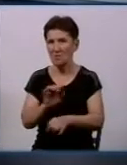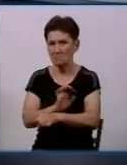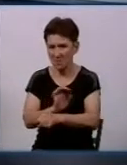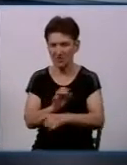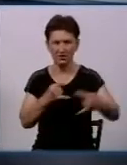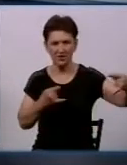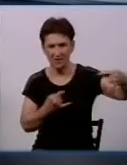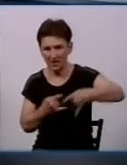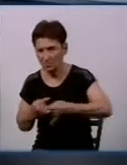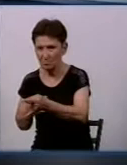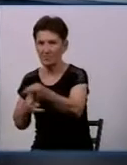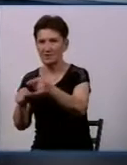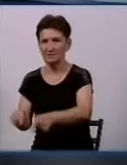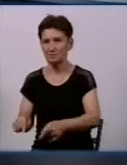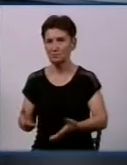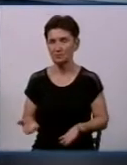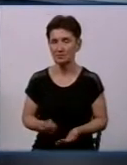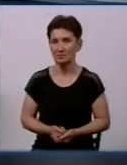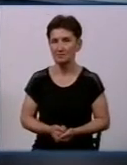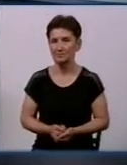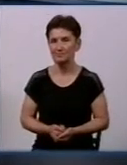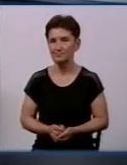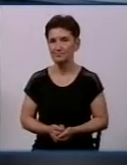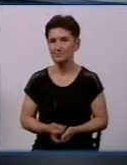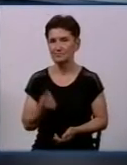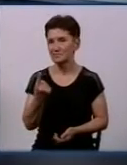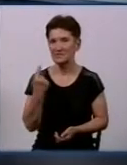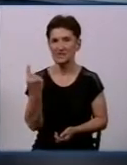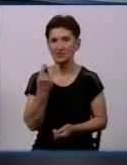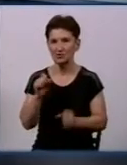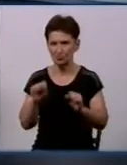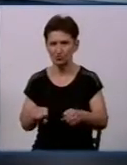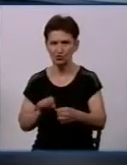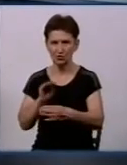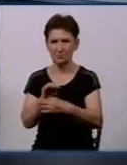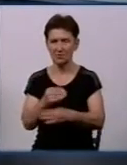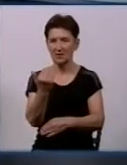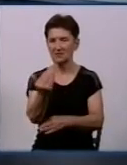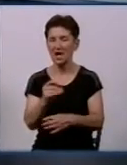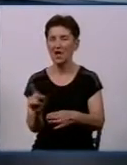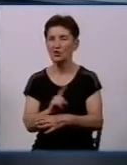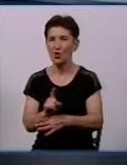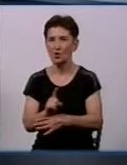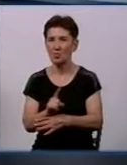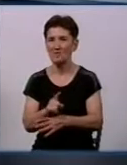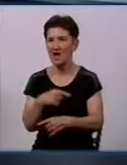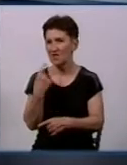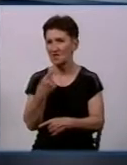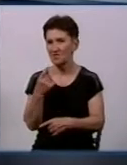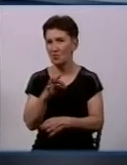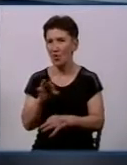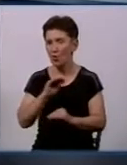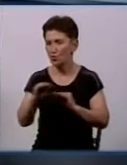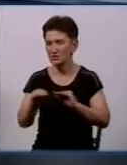яка знаходиться біля цього гідранту. Ну, я єдине можу додати, що цей норматив не стосувався безпосередньої установки